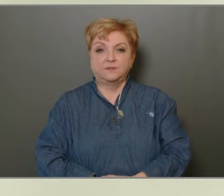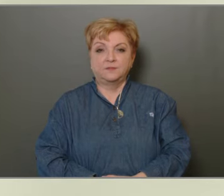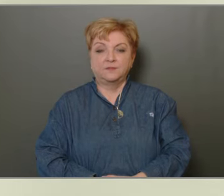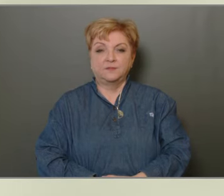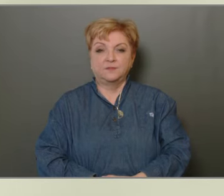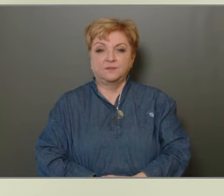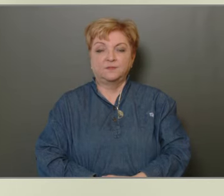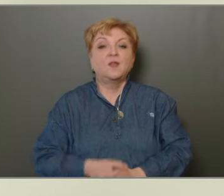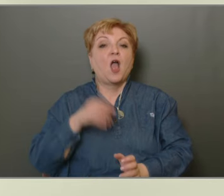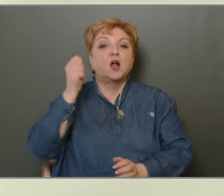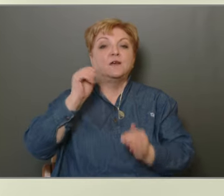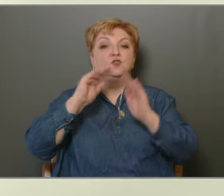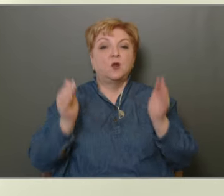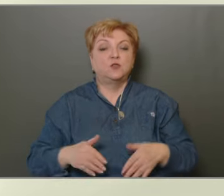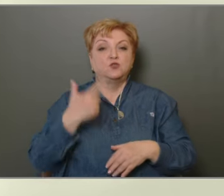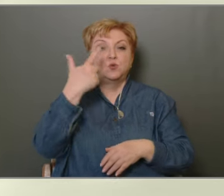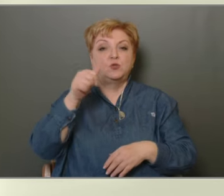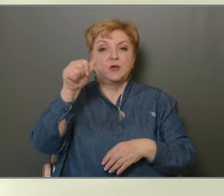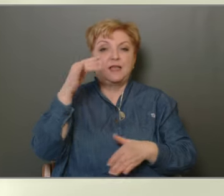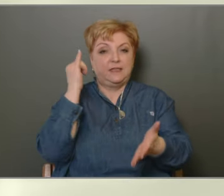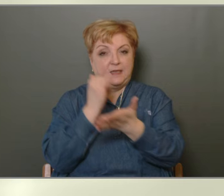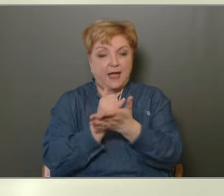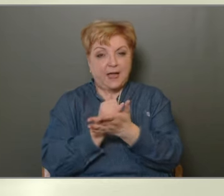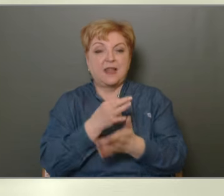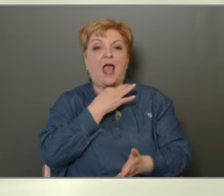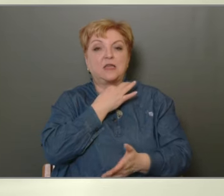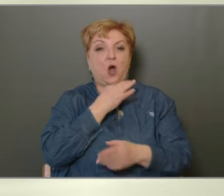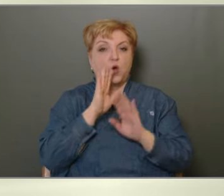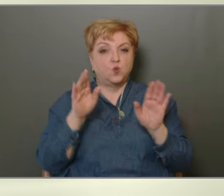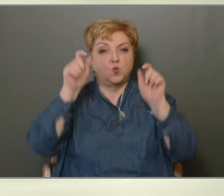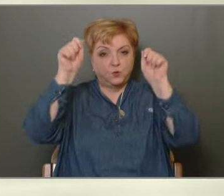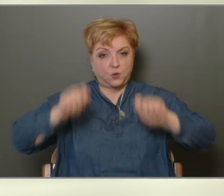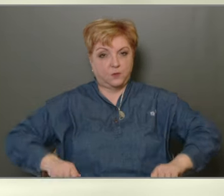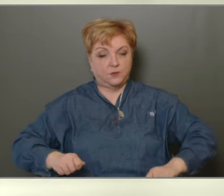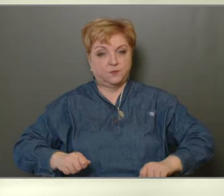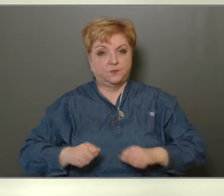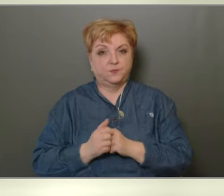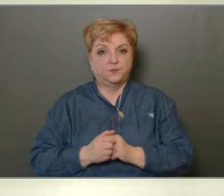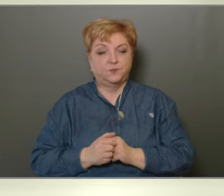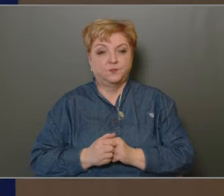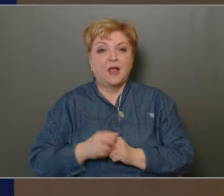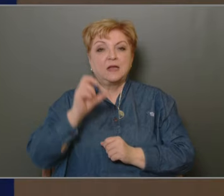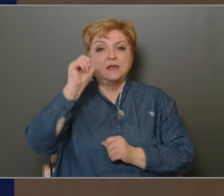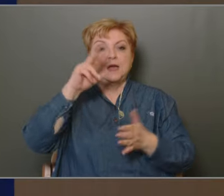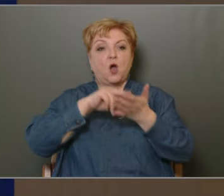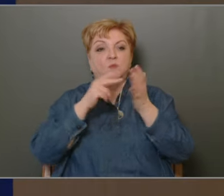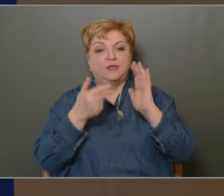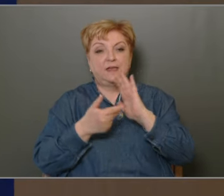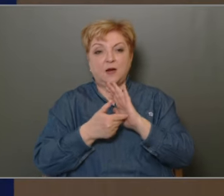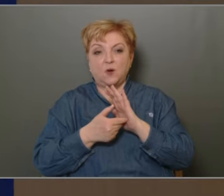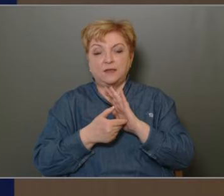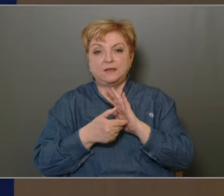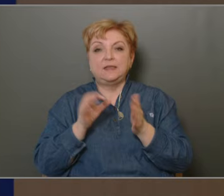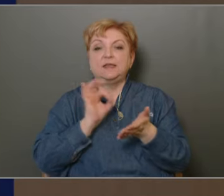A képviselőtestület 21 igen egyhangúan úgy dönt, hogy a 13. kerületi